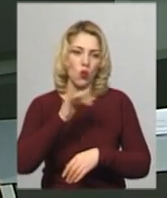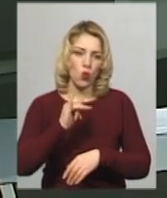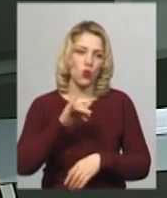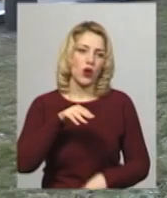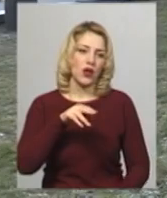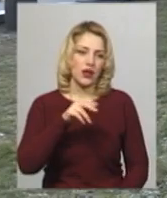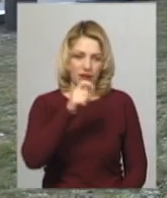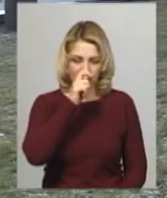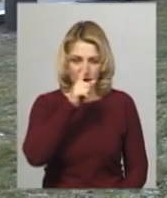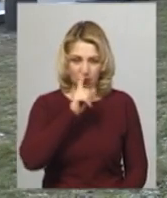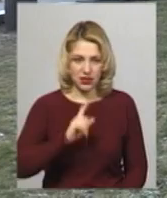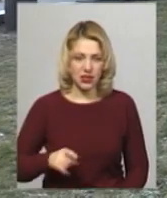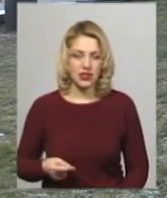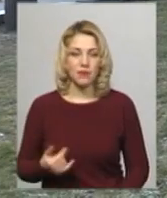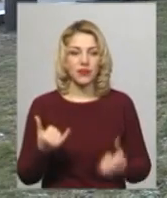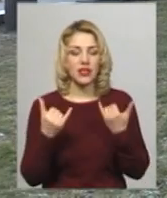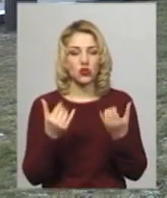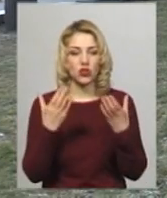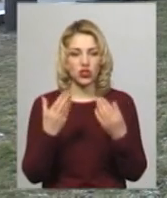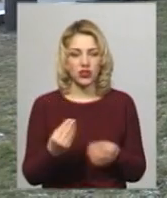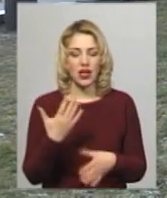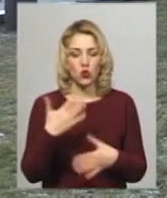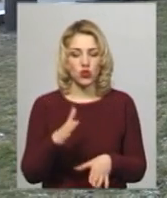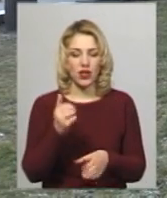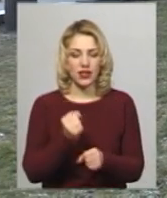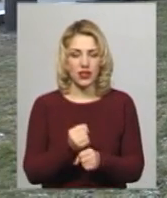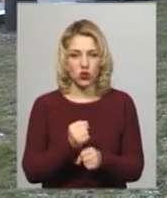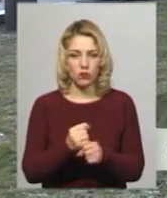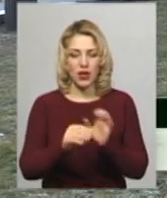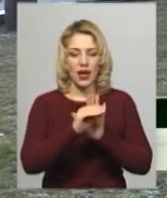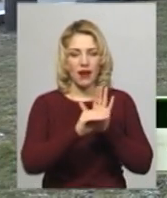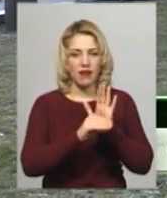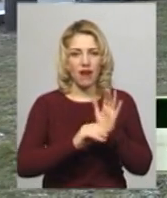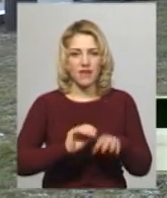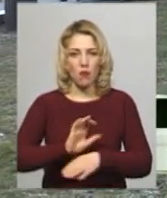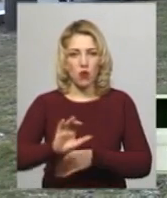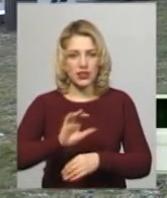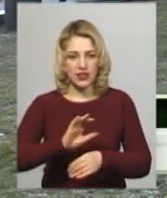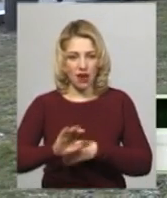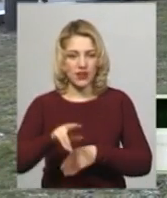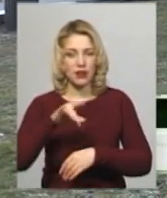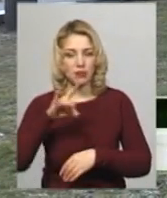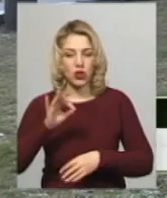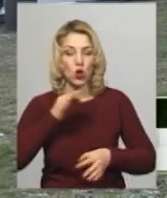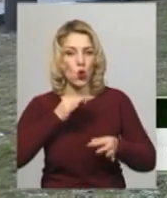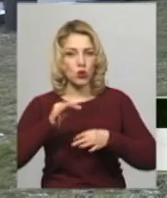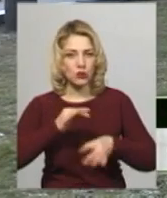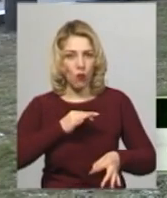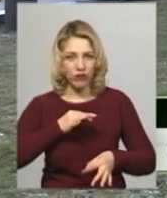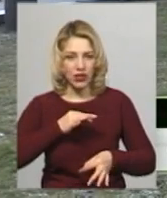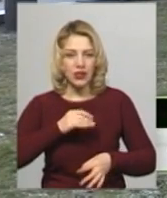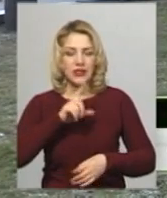На сьогоднішній день вже є розроблений графік поставки, тобто при розмові з